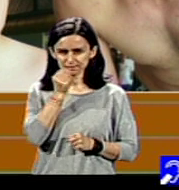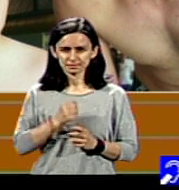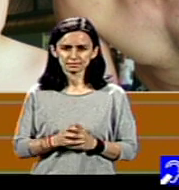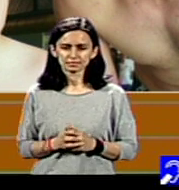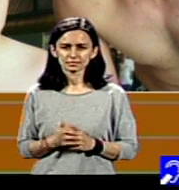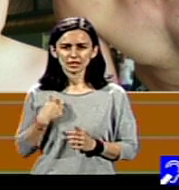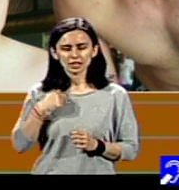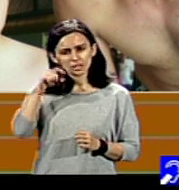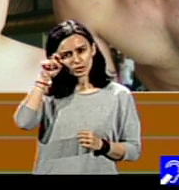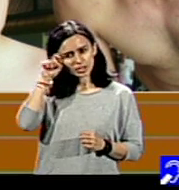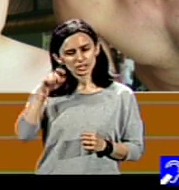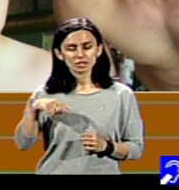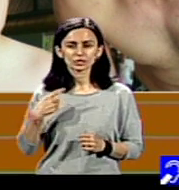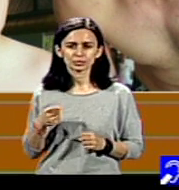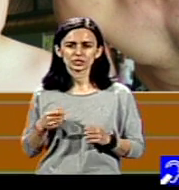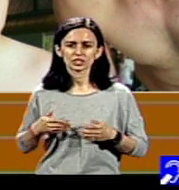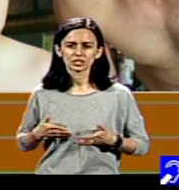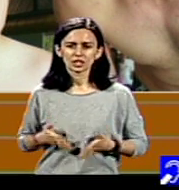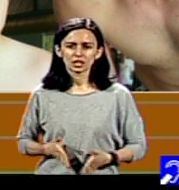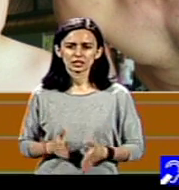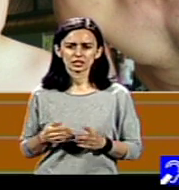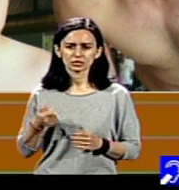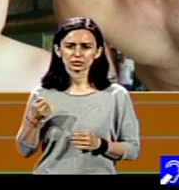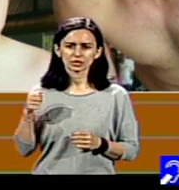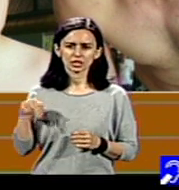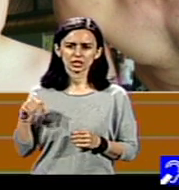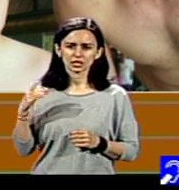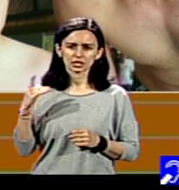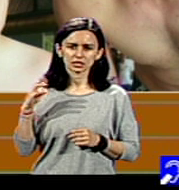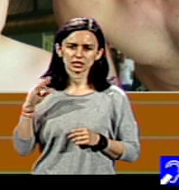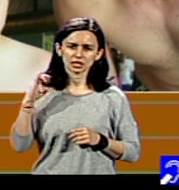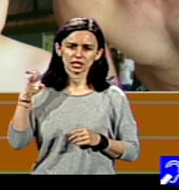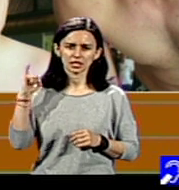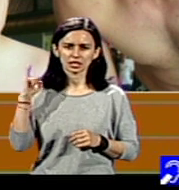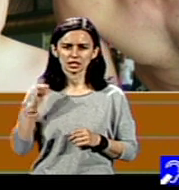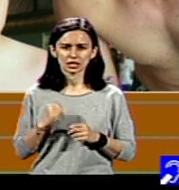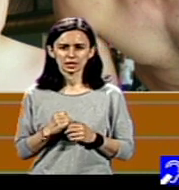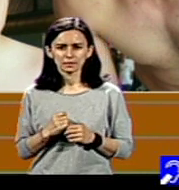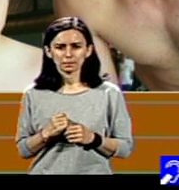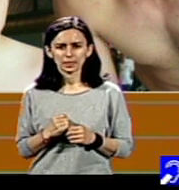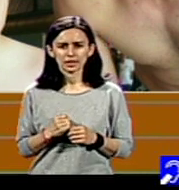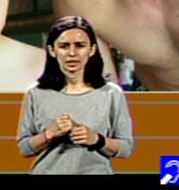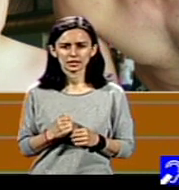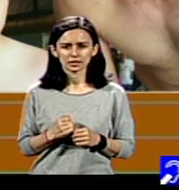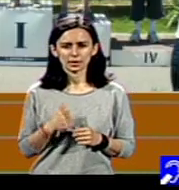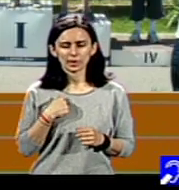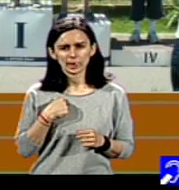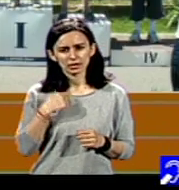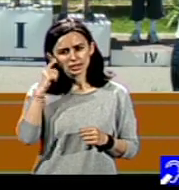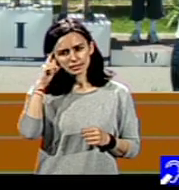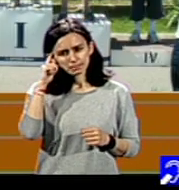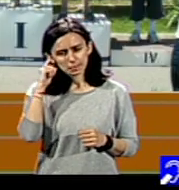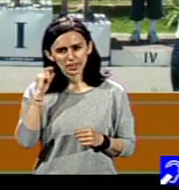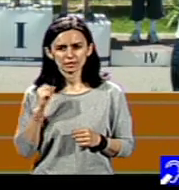după ce l-am avut pe Andrei, dacă eu nu mă pot concentra mai mult din 90%, că mai